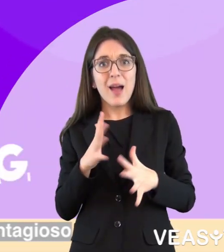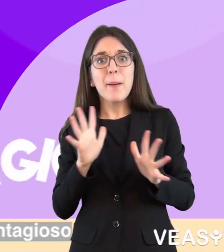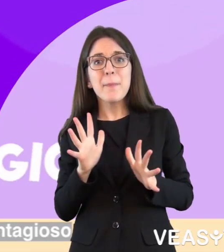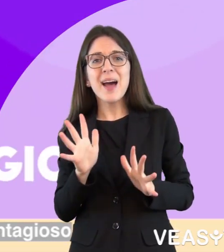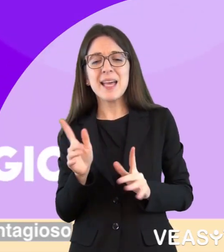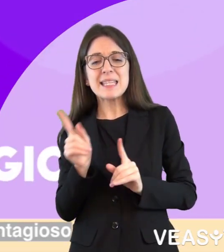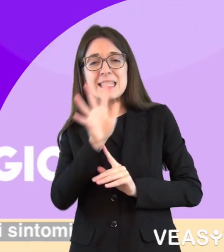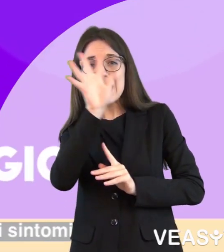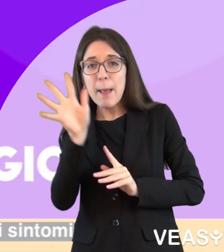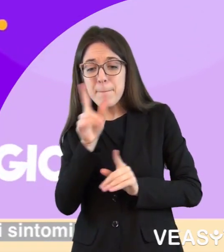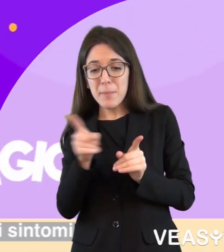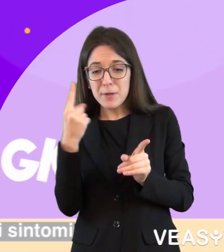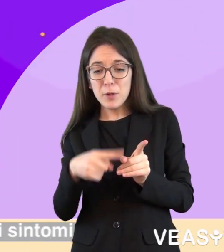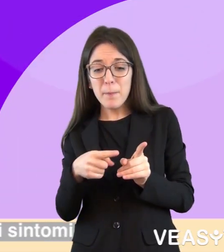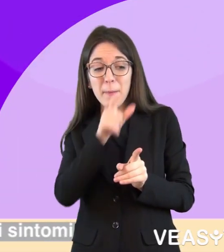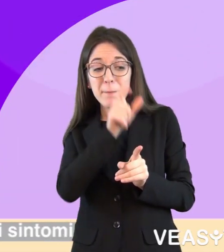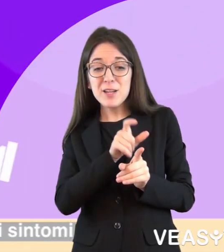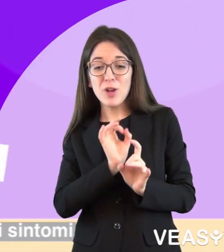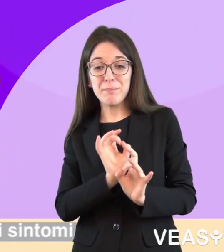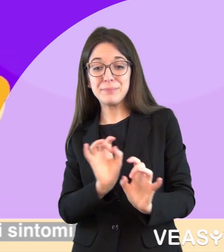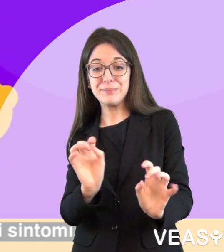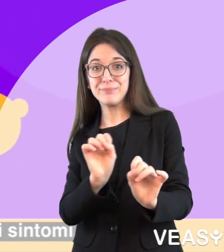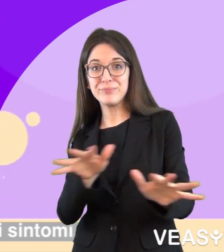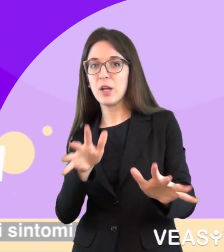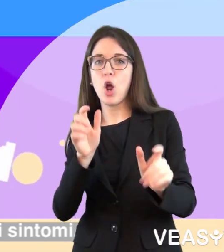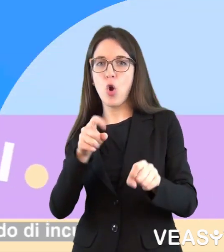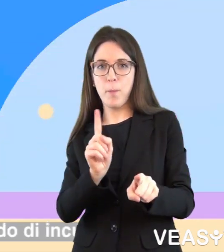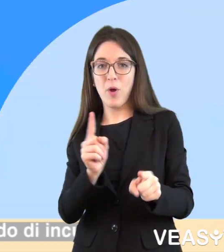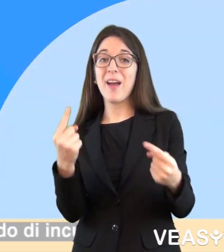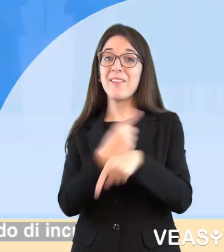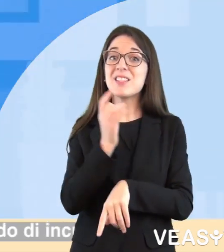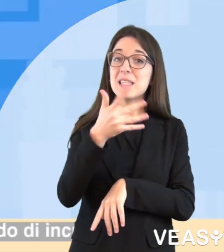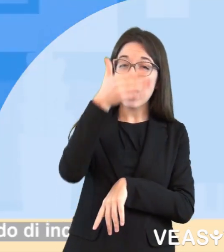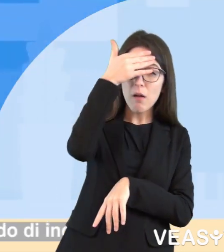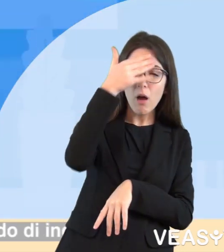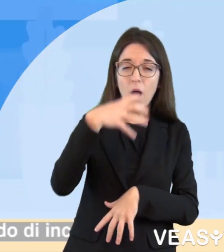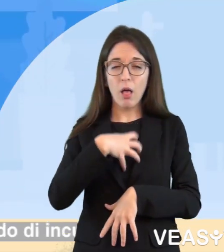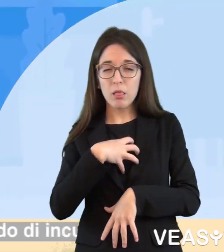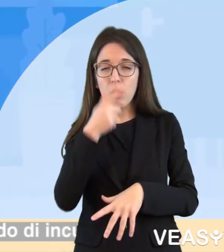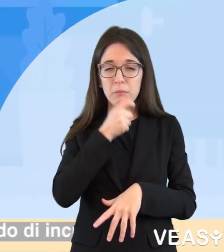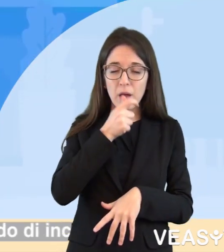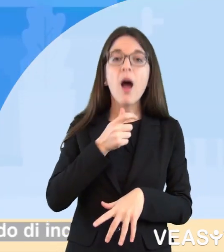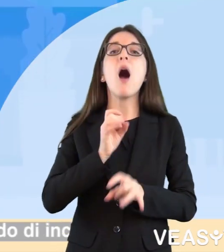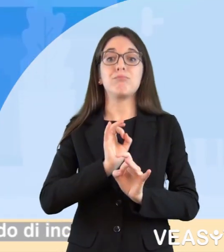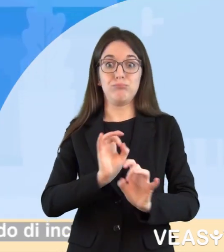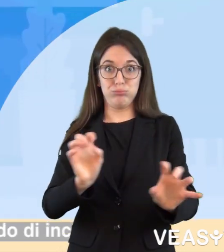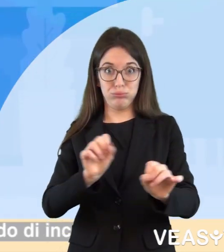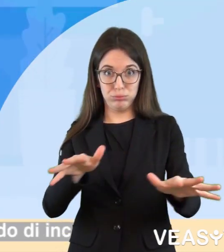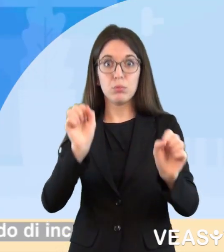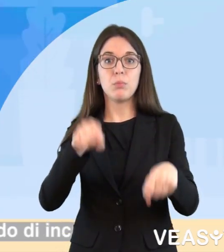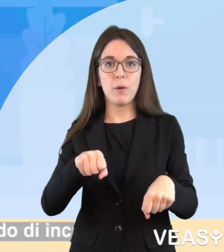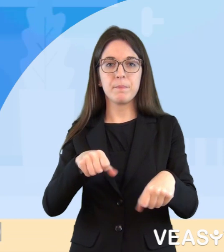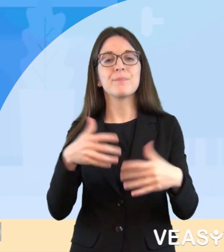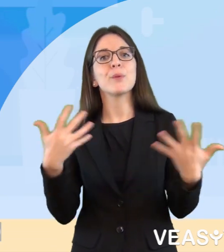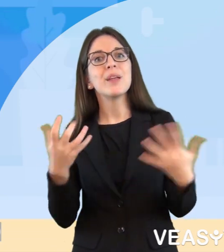soggetto diventi contagioso nel momento in cui inizia a sviluppare i primi sintomi. La sorveglianza viene quindi attivata durante il